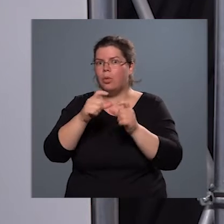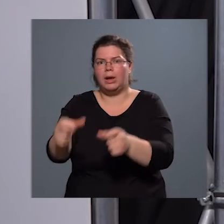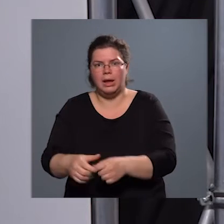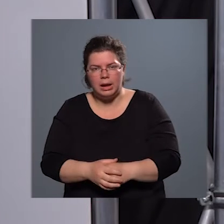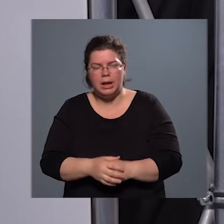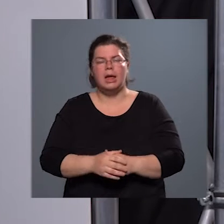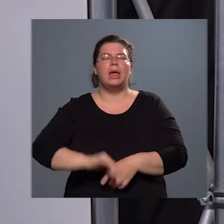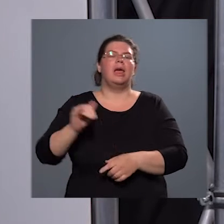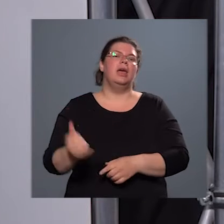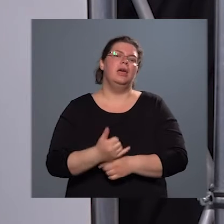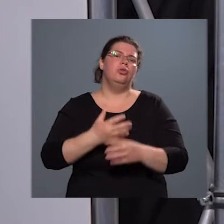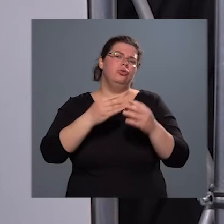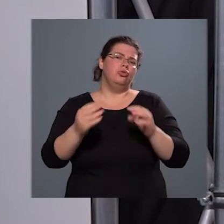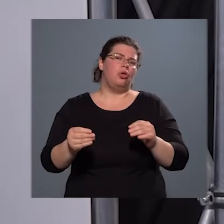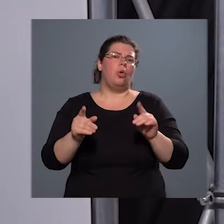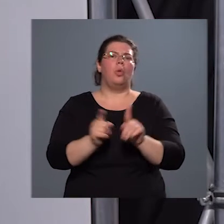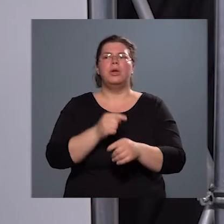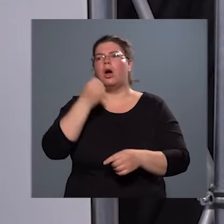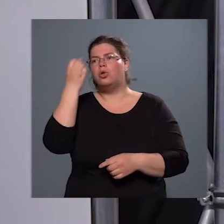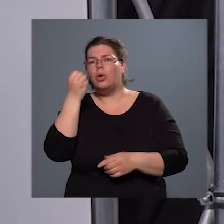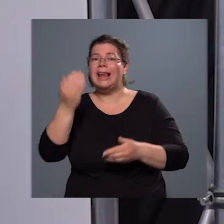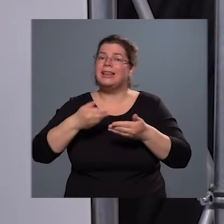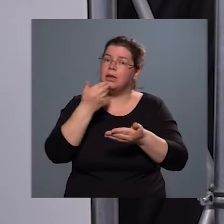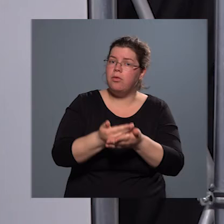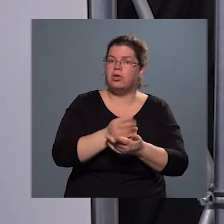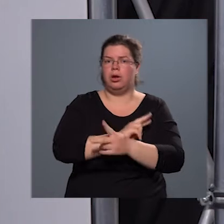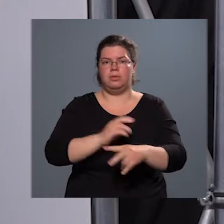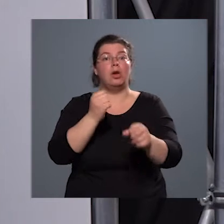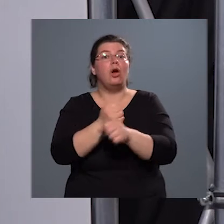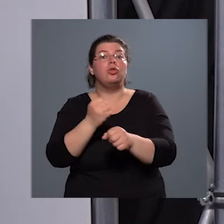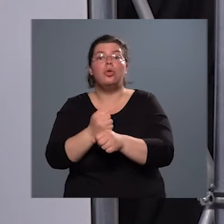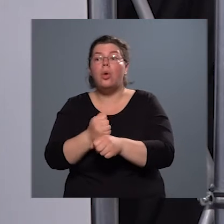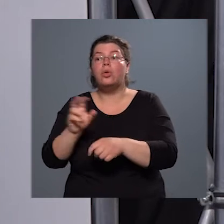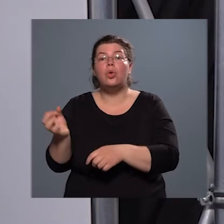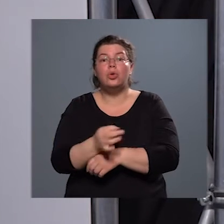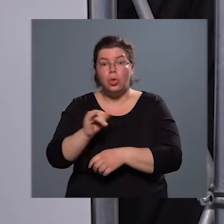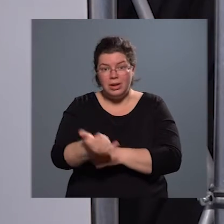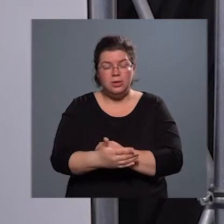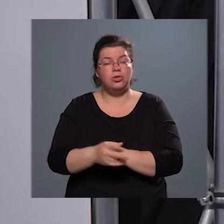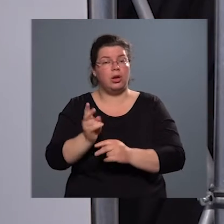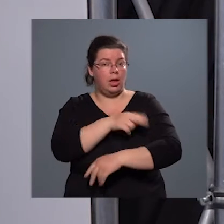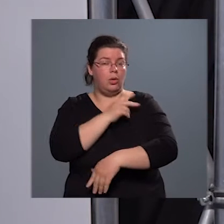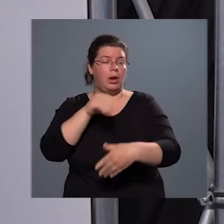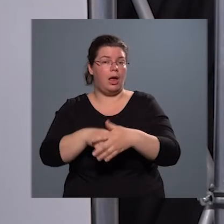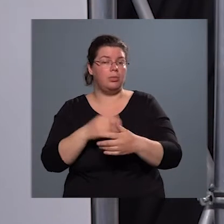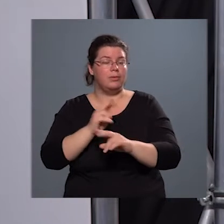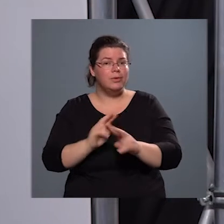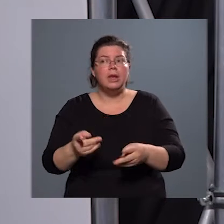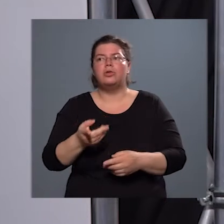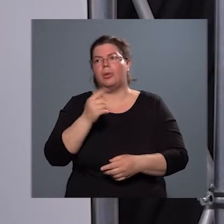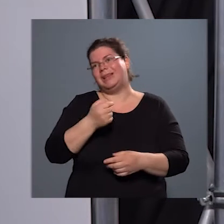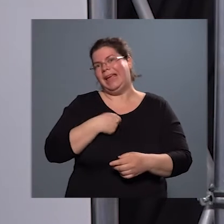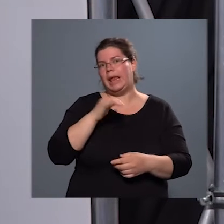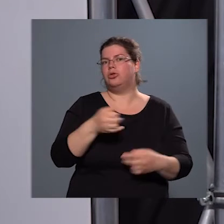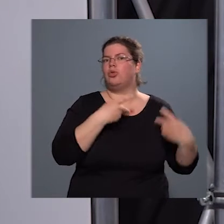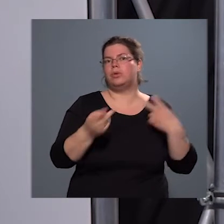nagyon sok olyan ötlet, javaslat van. Egyébként a kórház dolgozói között is, illetve amiket én is hoztam magammal,